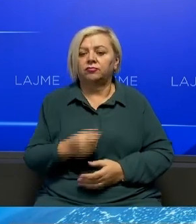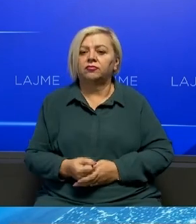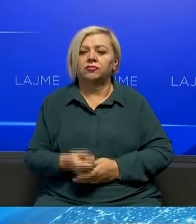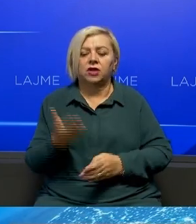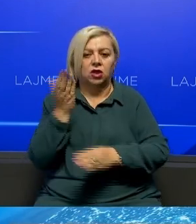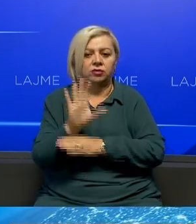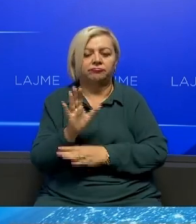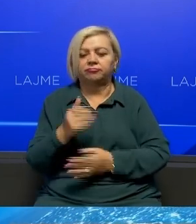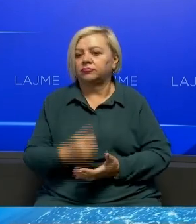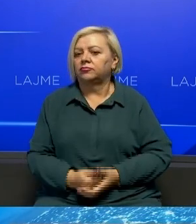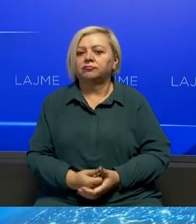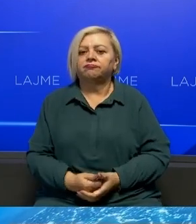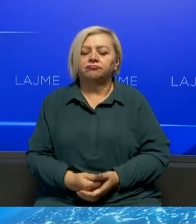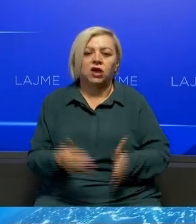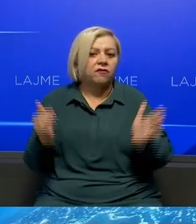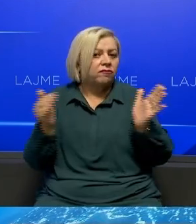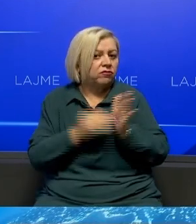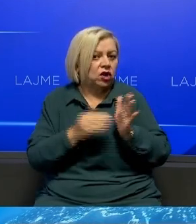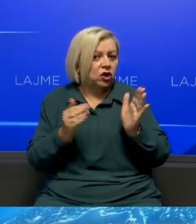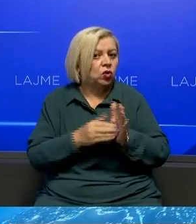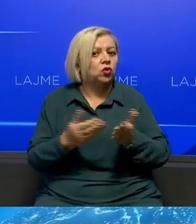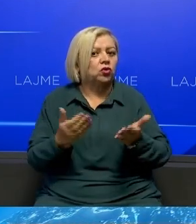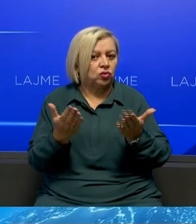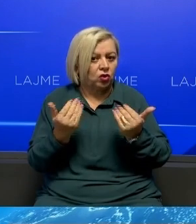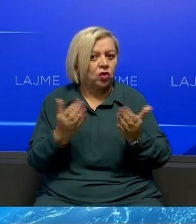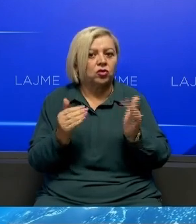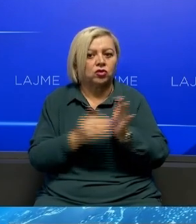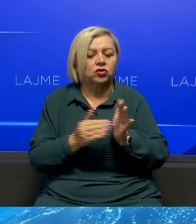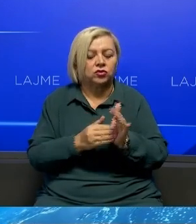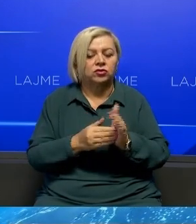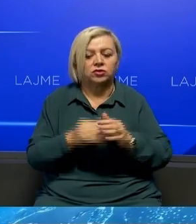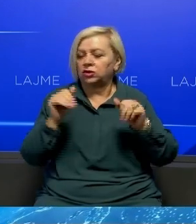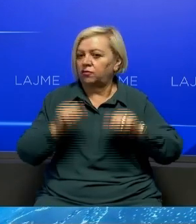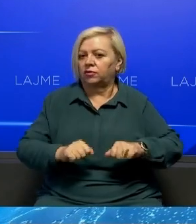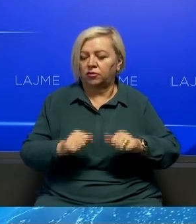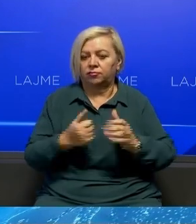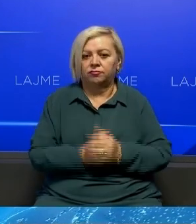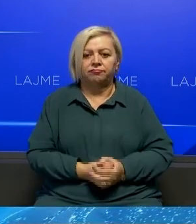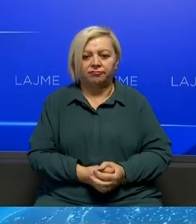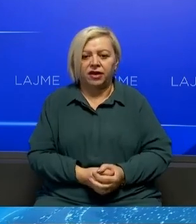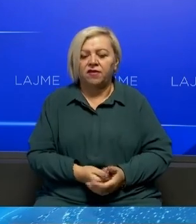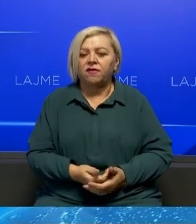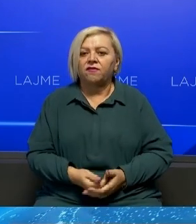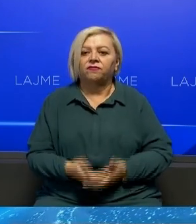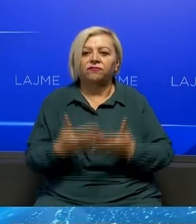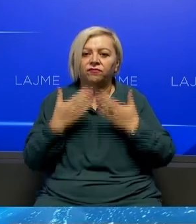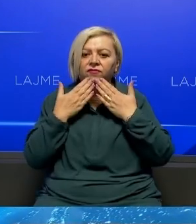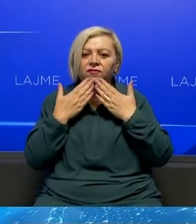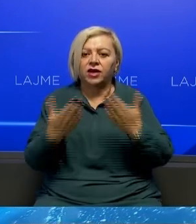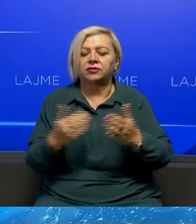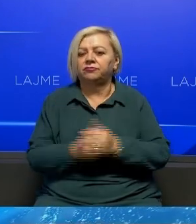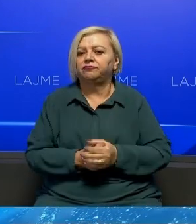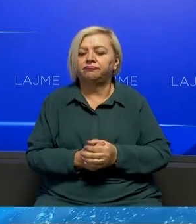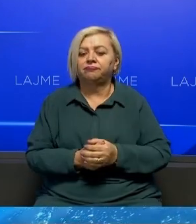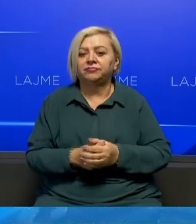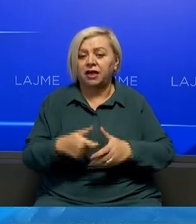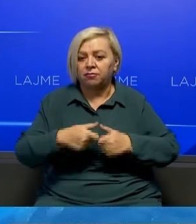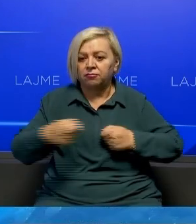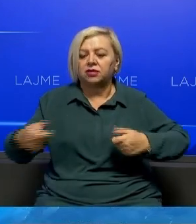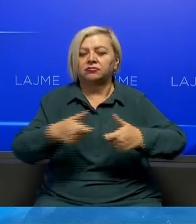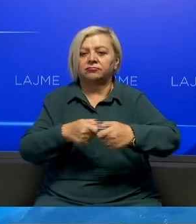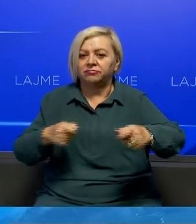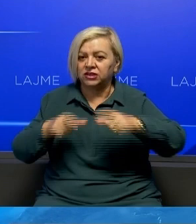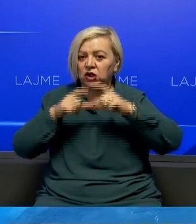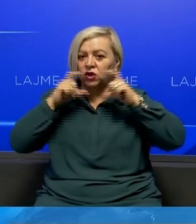Ajo vlejnë akoma Edhe do të vlej Gjithë do her Në qeverin kurt Falë masave të qeveris kurti Kosova po